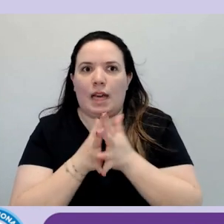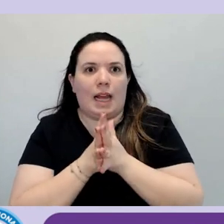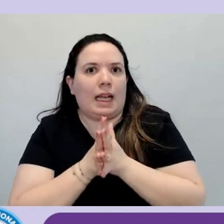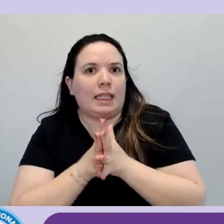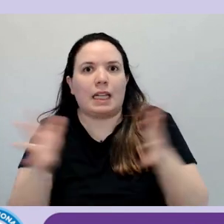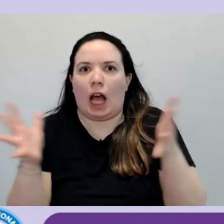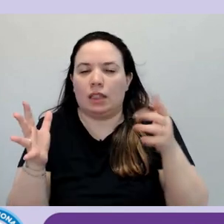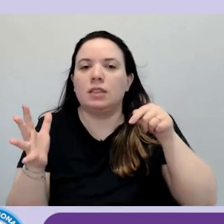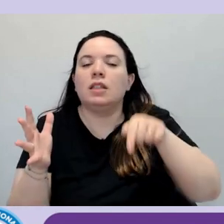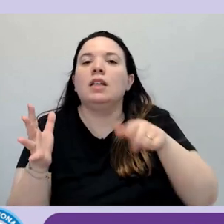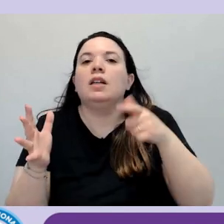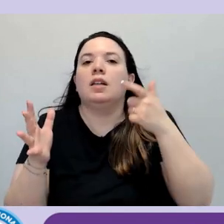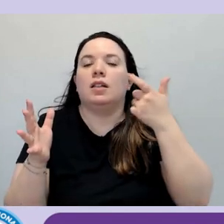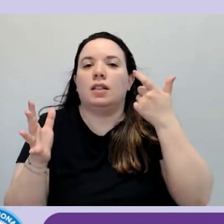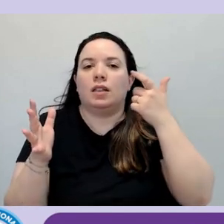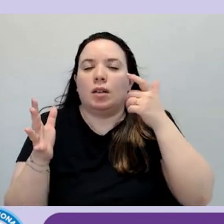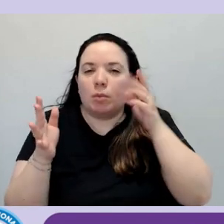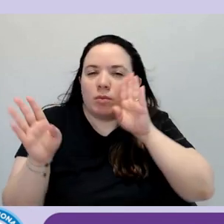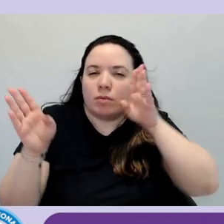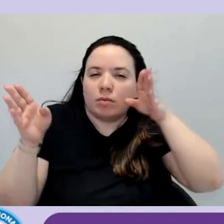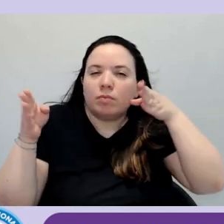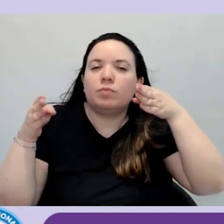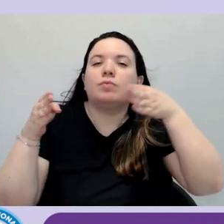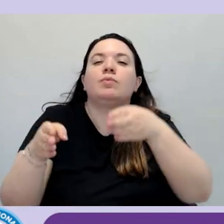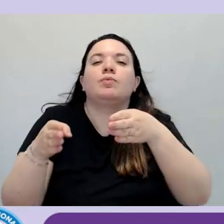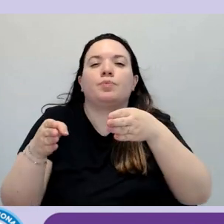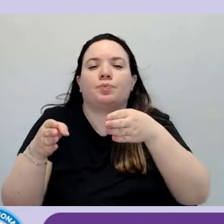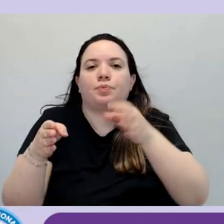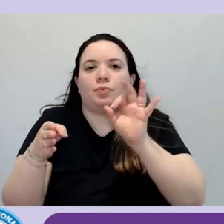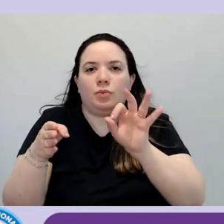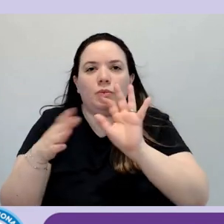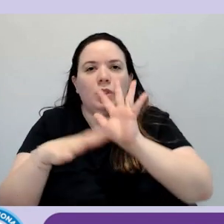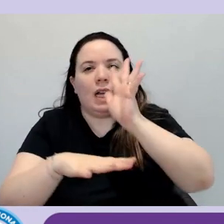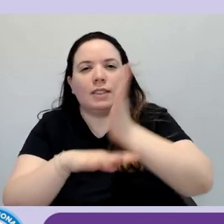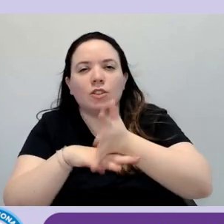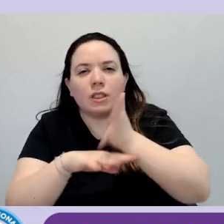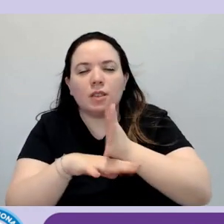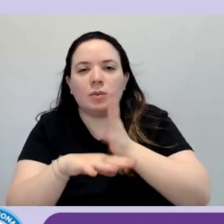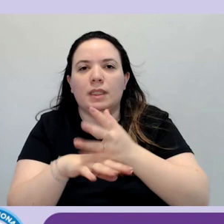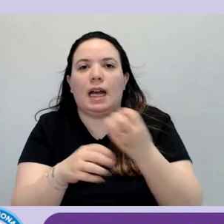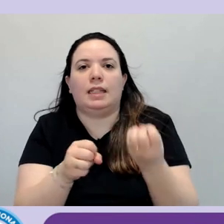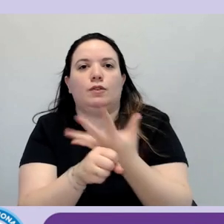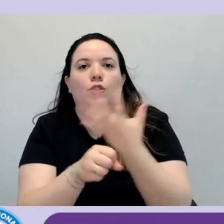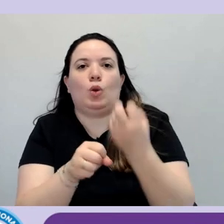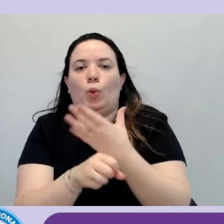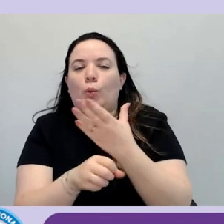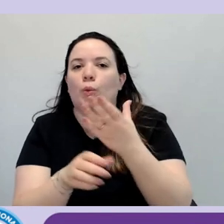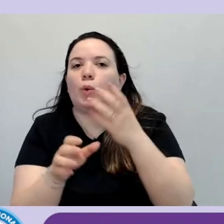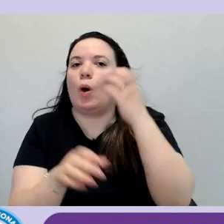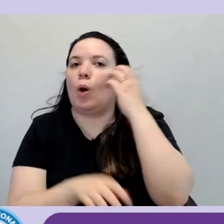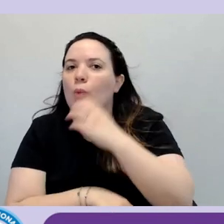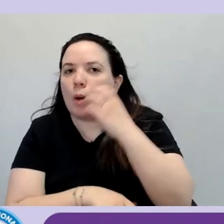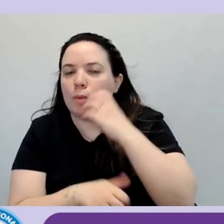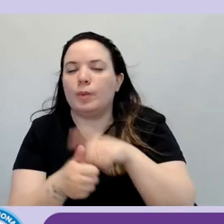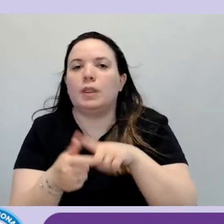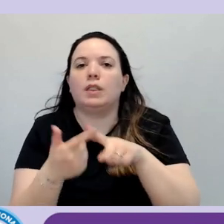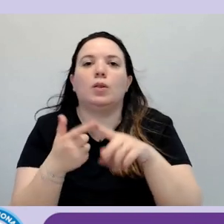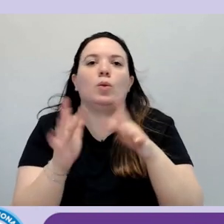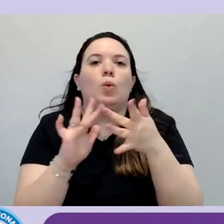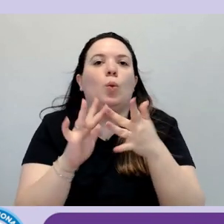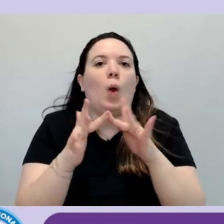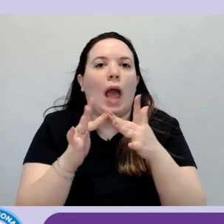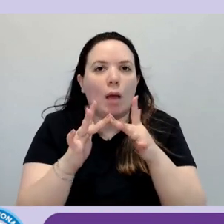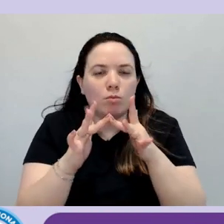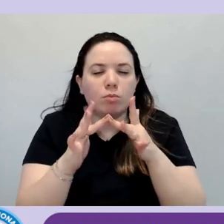siamo andati proprio a parlare eh di di accessibilità nello sviluppo mobile nello sviluppo web e